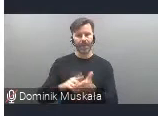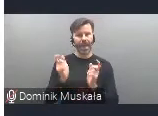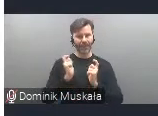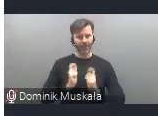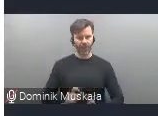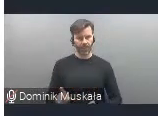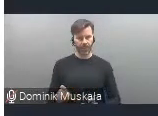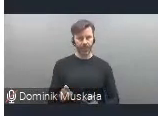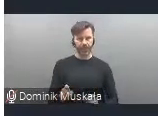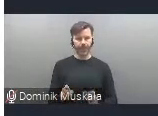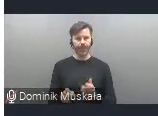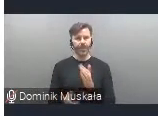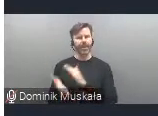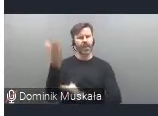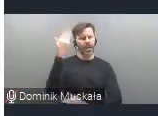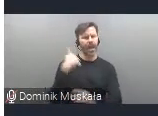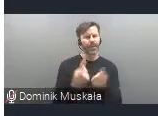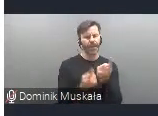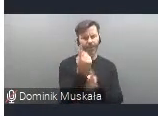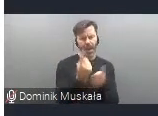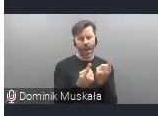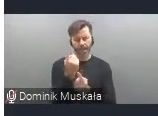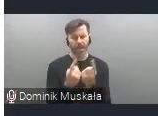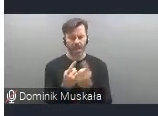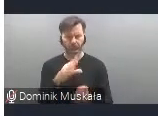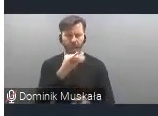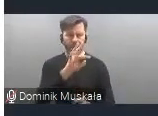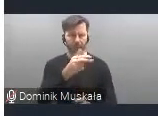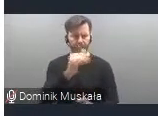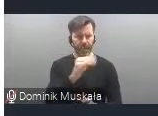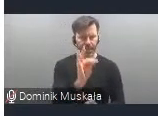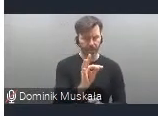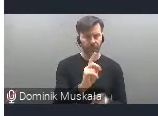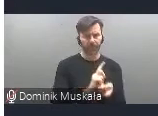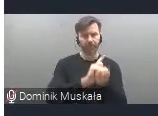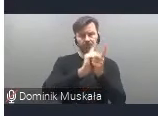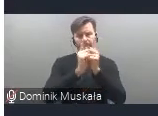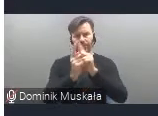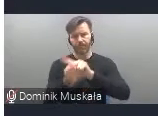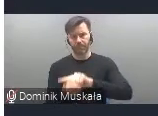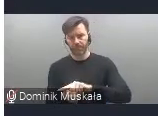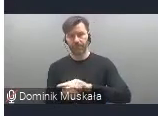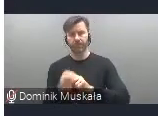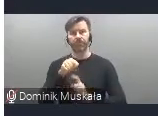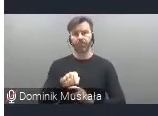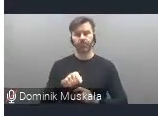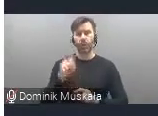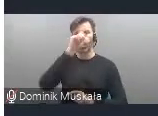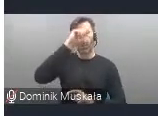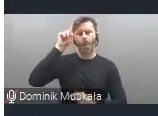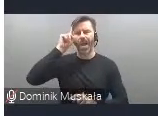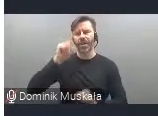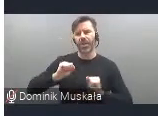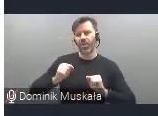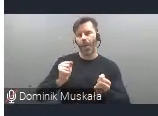dawnej fabryki opuszczonej Eternitu na takie miejsce działalności społecznej